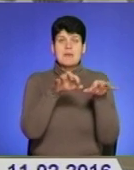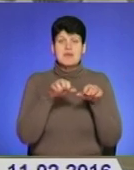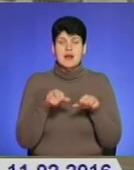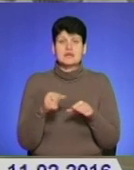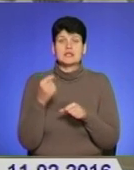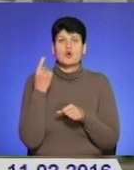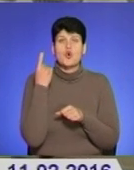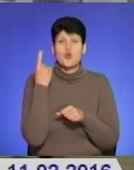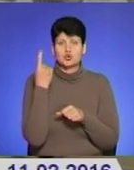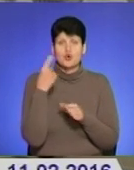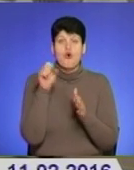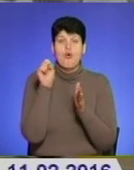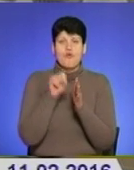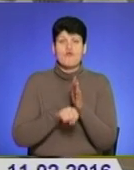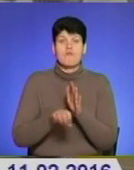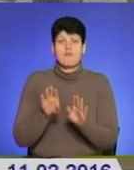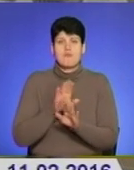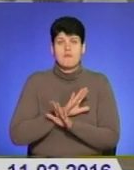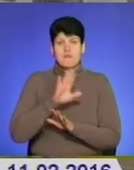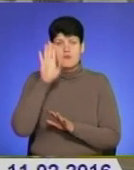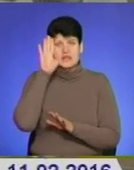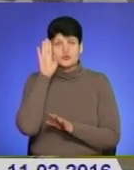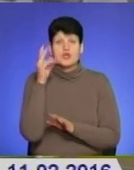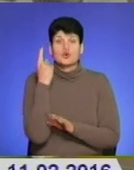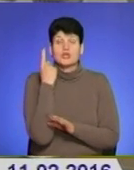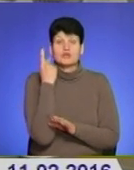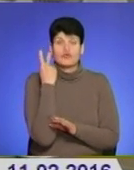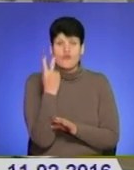вбитого і двох травмованих бійців.